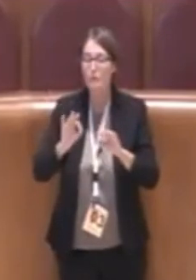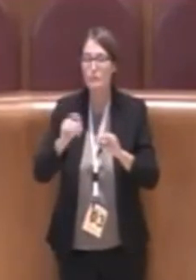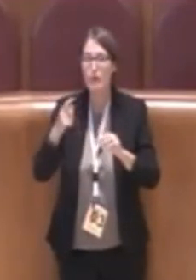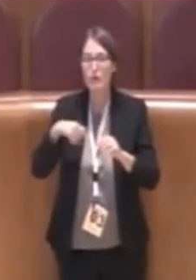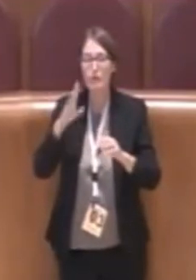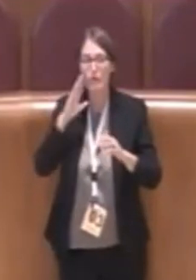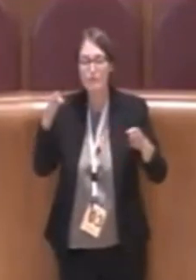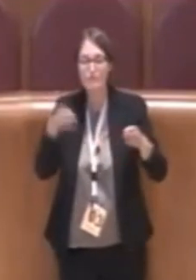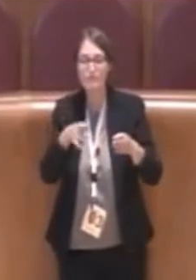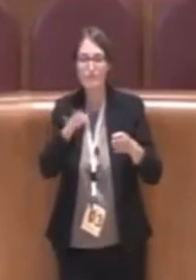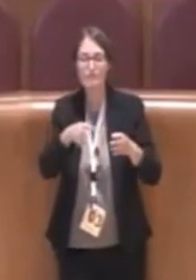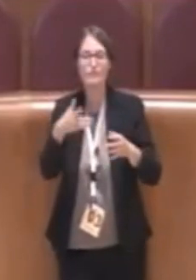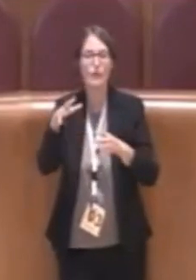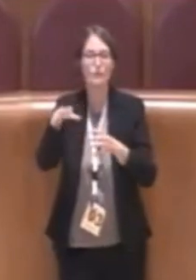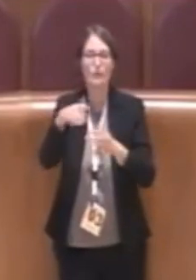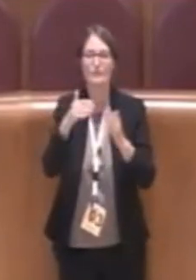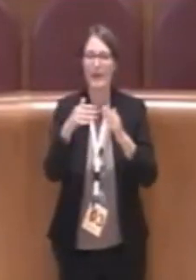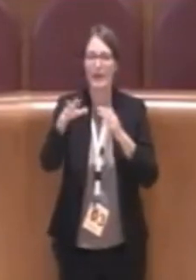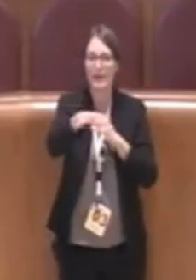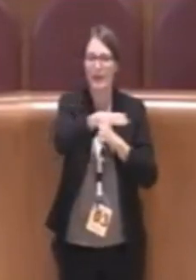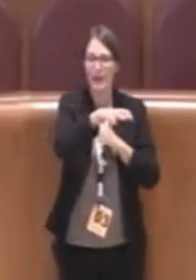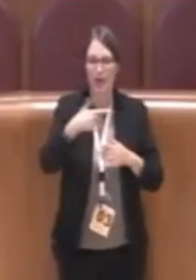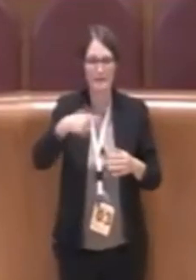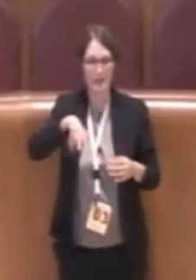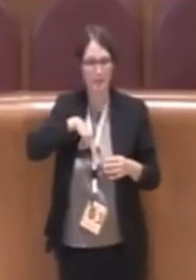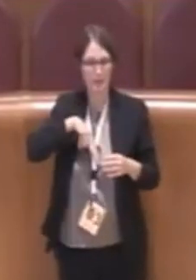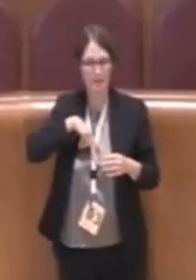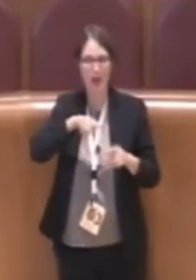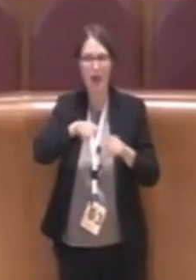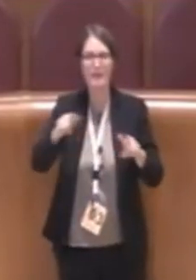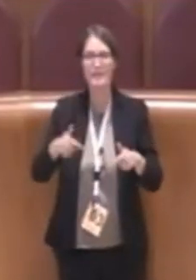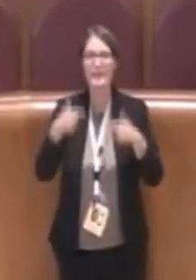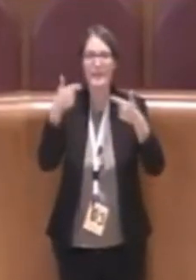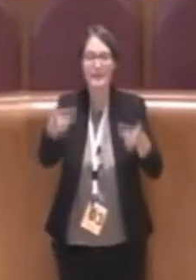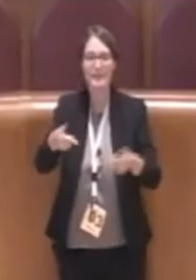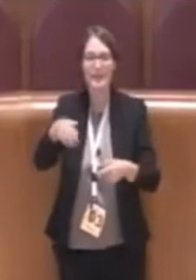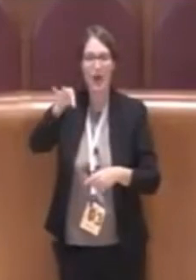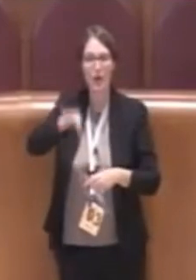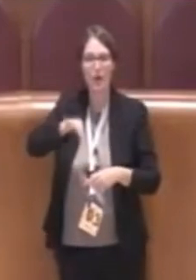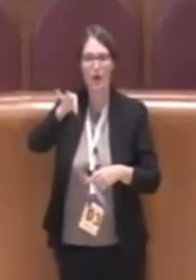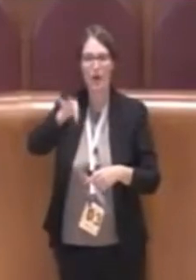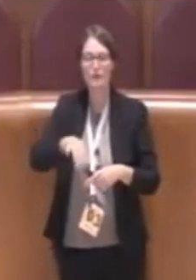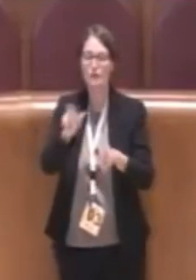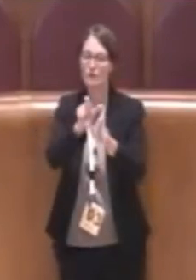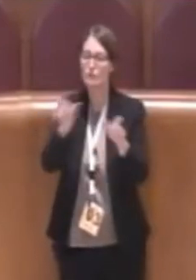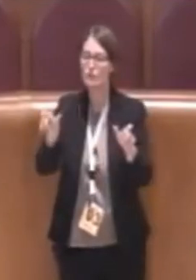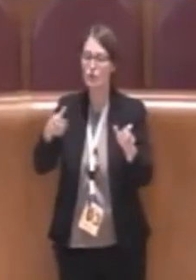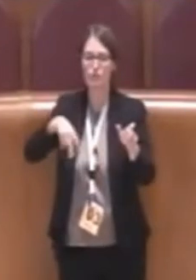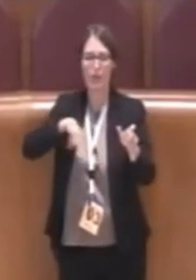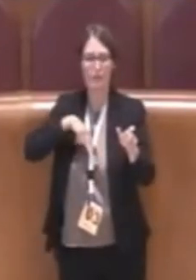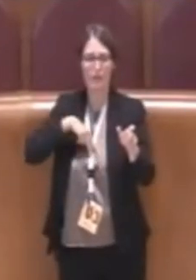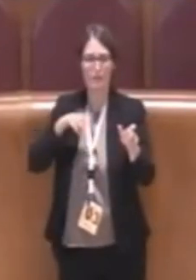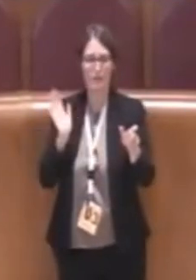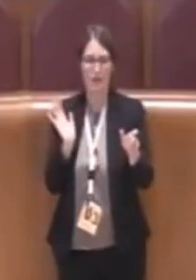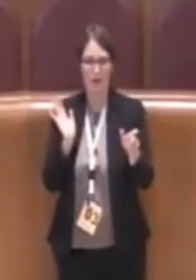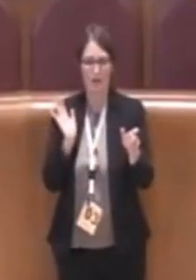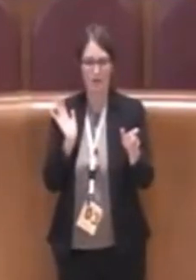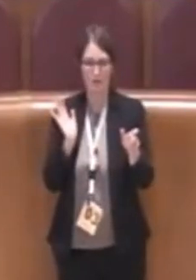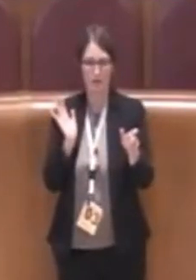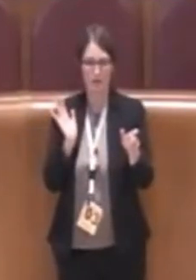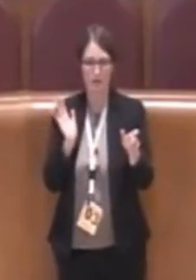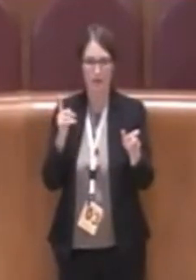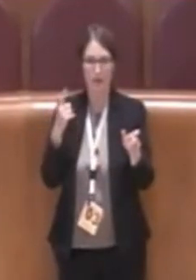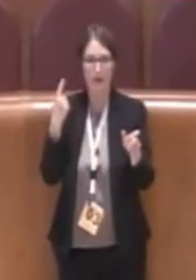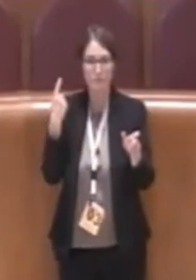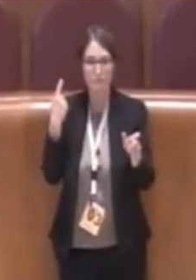privati, che vengono dati in locazione a soggetti privati. Quindi questo è determinante